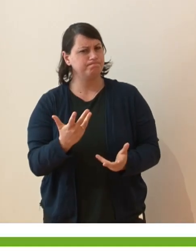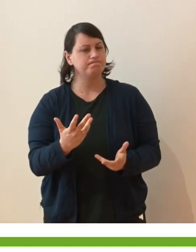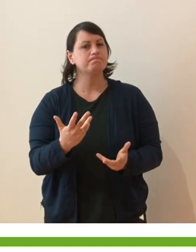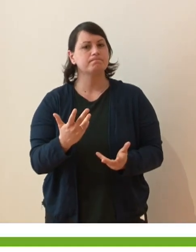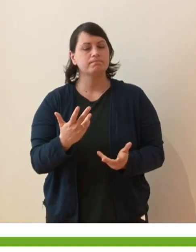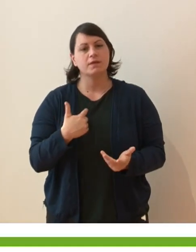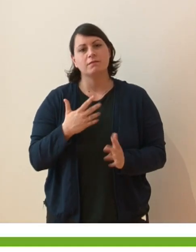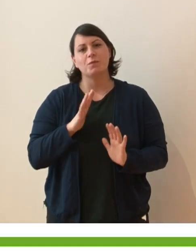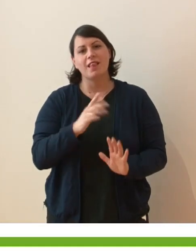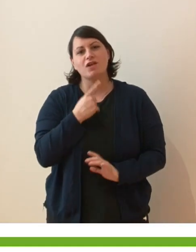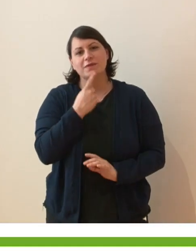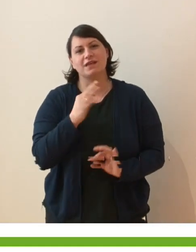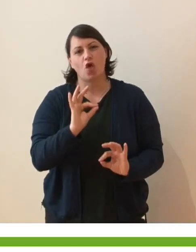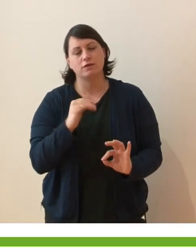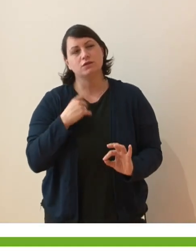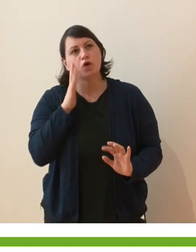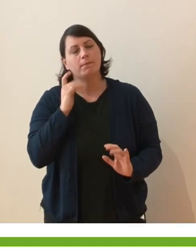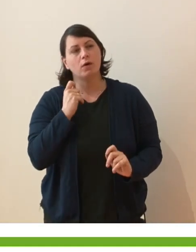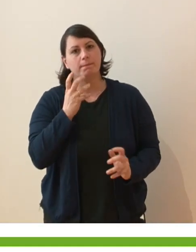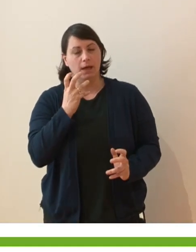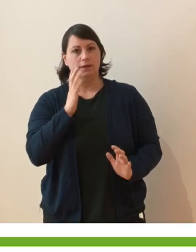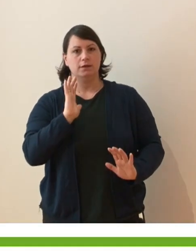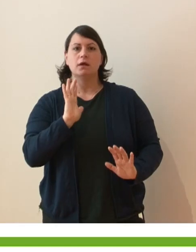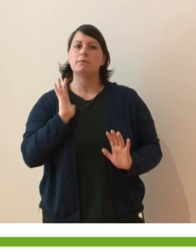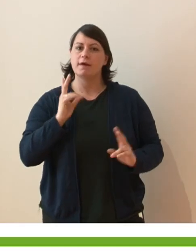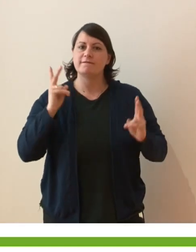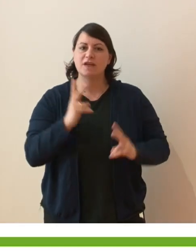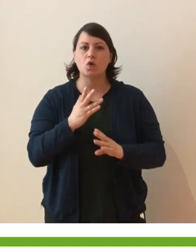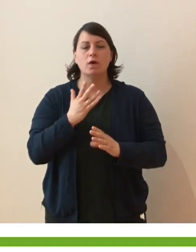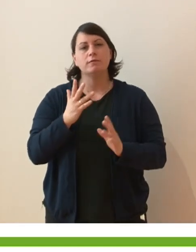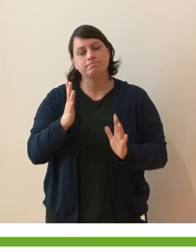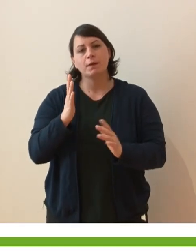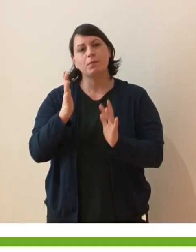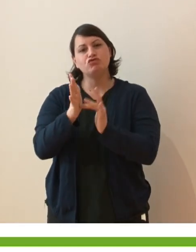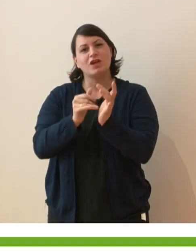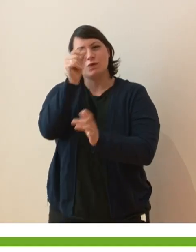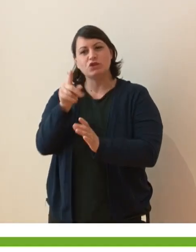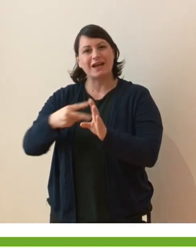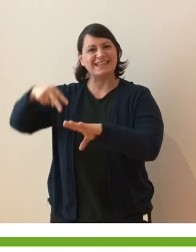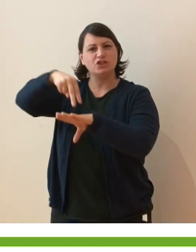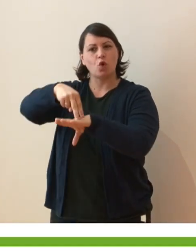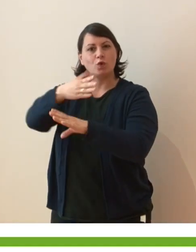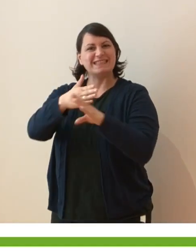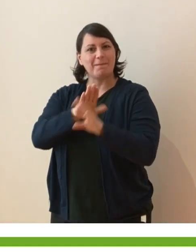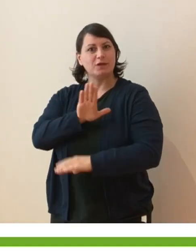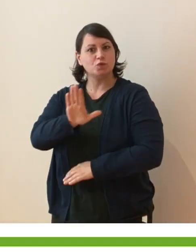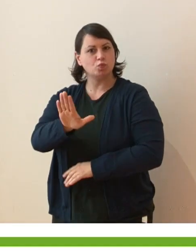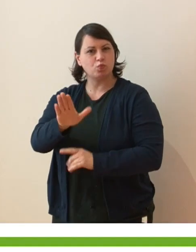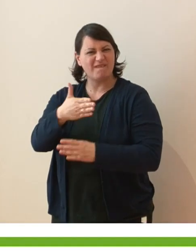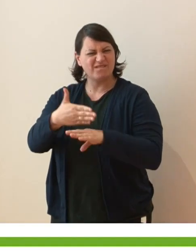lasciatemela dire così, so che è un po' forte, ma questa disabilità del risorto ci dice che c'è